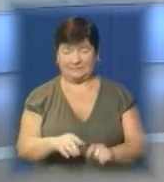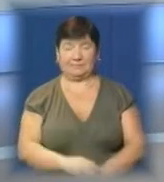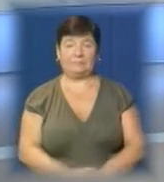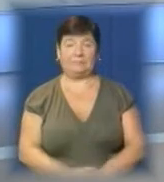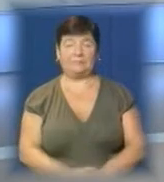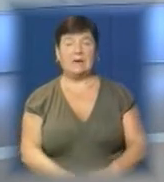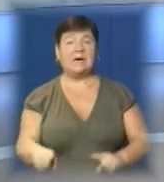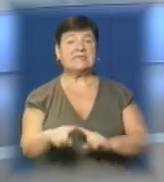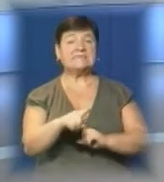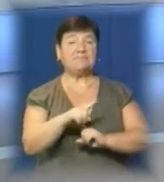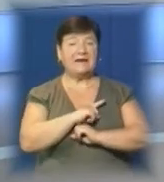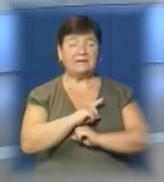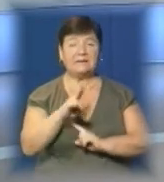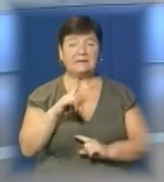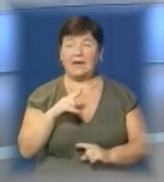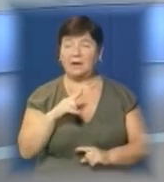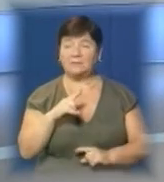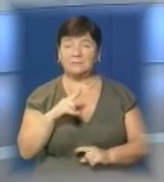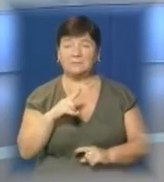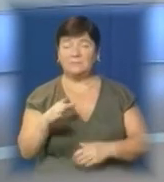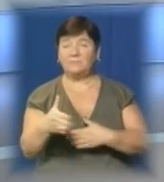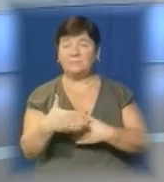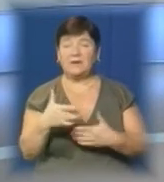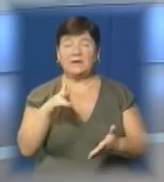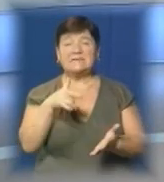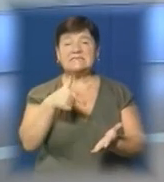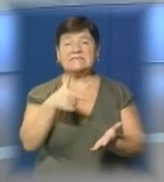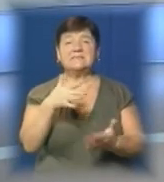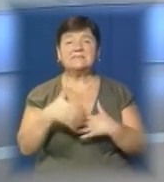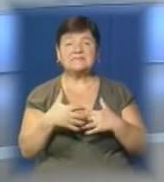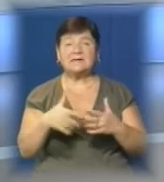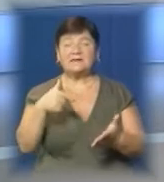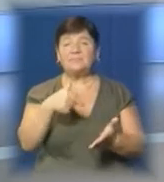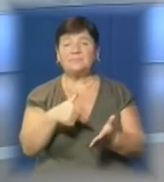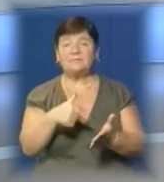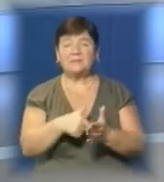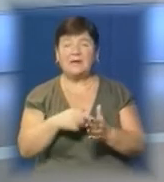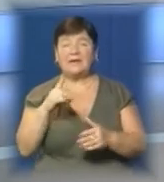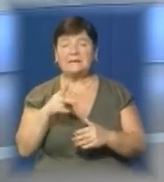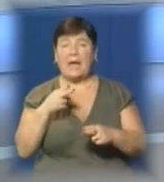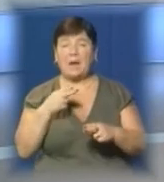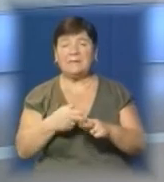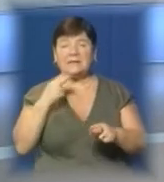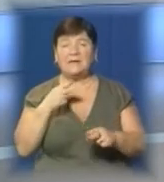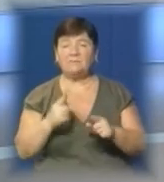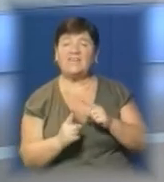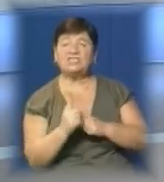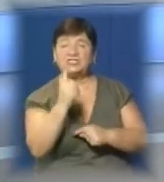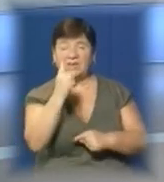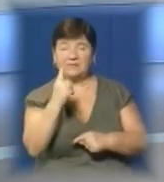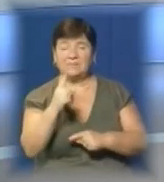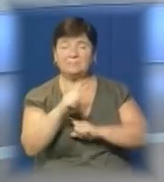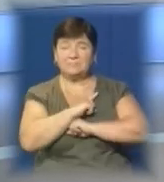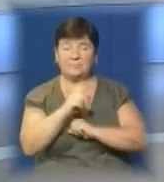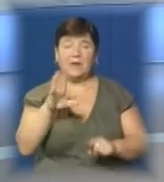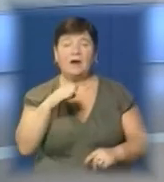Смерть на стрижнях воріт. У середмісті Ужгорода чоловік загинув, настромившись на металевій шпилі. Трагедія